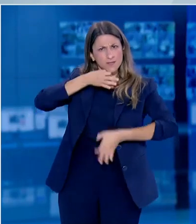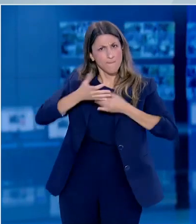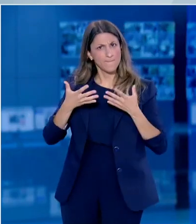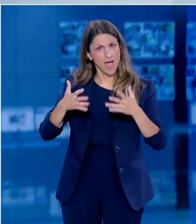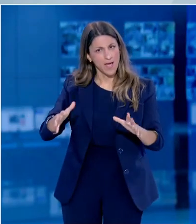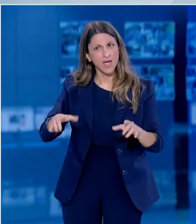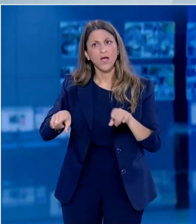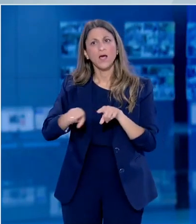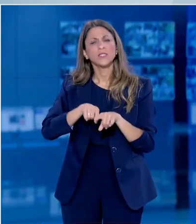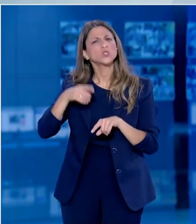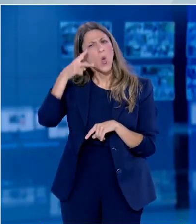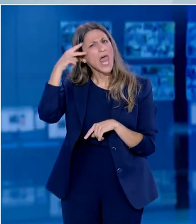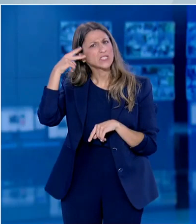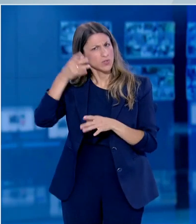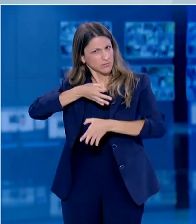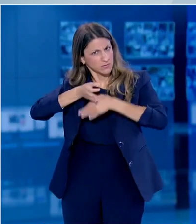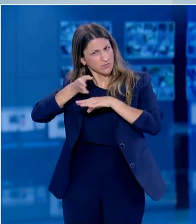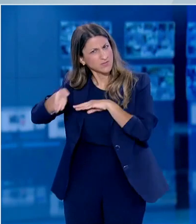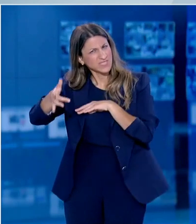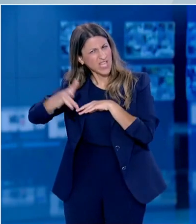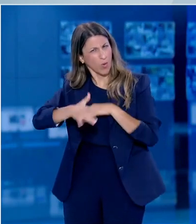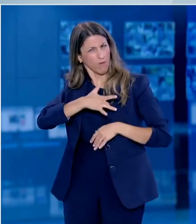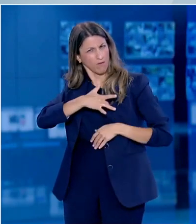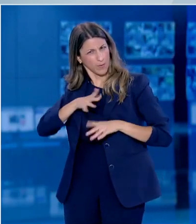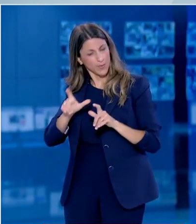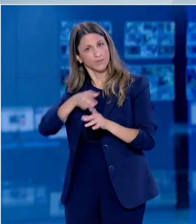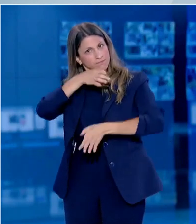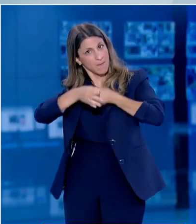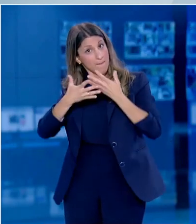για το ΝΑΣΟΚΡΟΚΕΡΟΚΕΝΤΡΟΣ σε σχέση με τις μεταμοσχεύσεις.